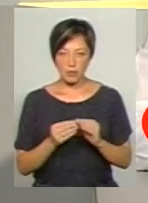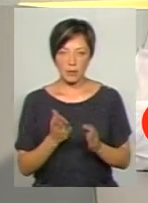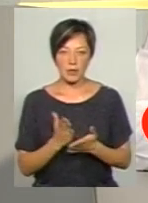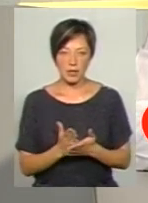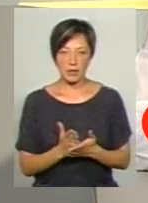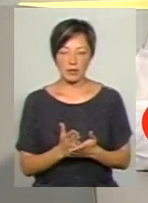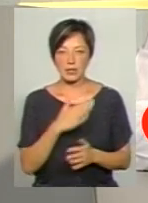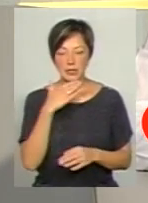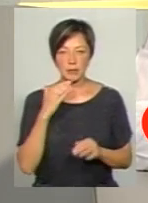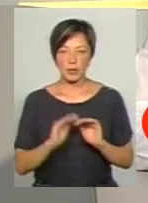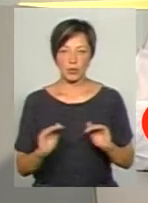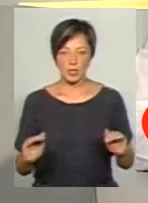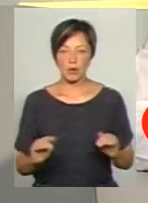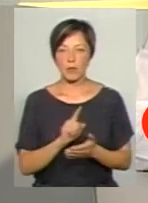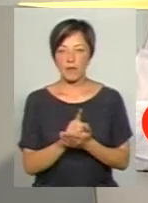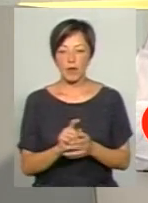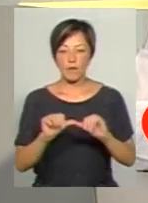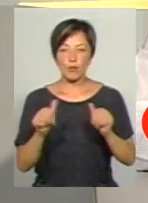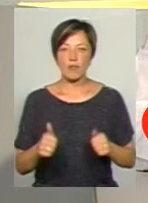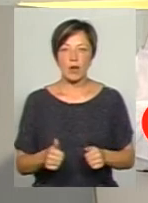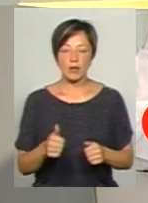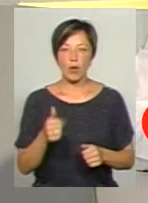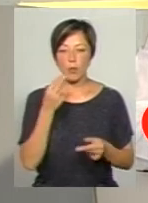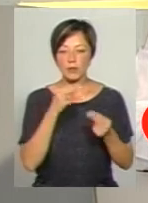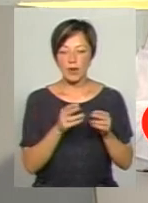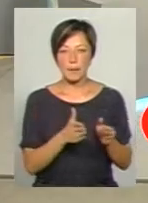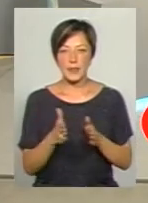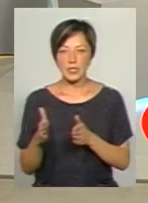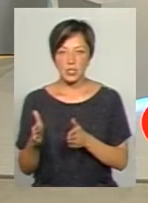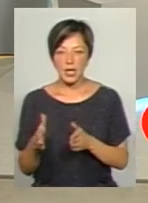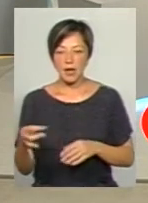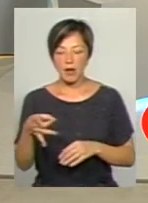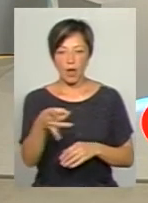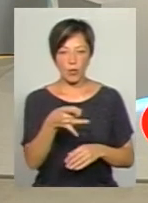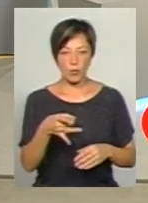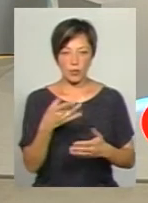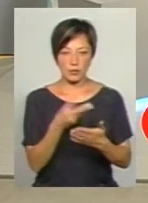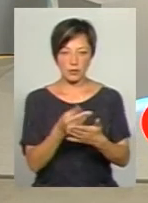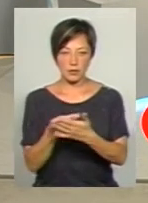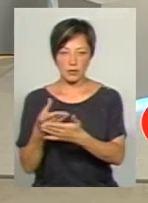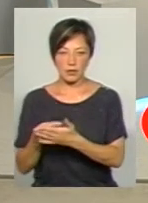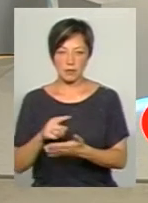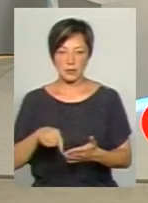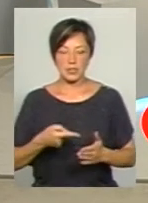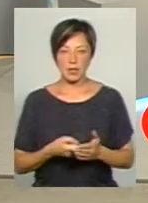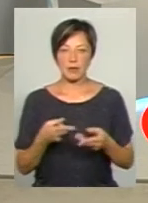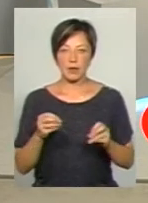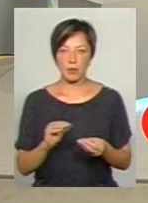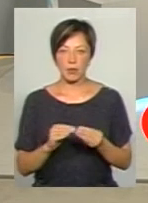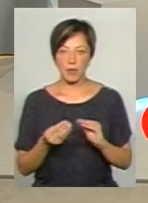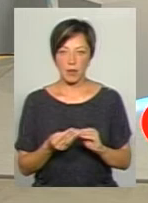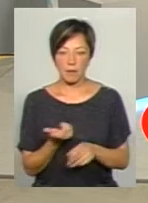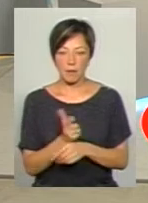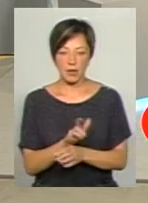Тому ми маємо говорити про формування оптимальної мережі і закріплення мікрорайонів, власне, і в містах, де є проблема із